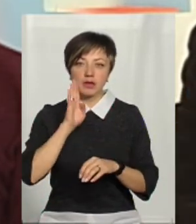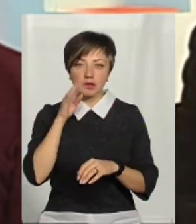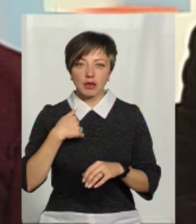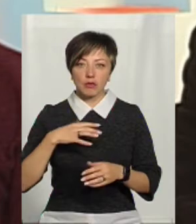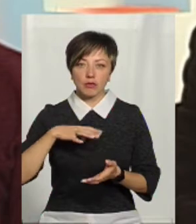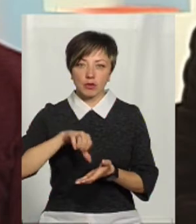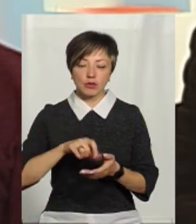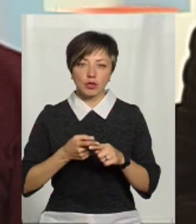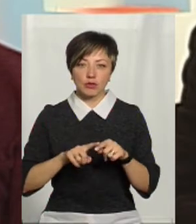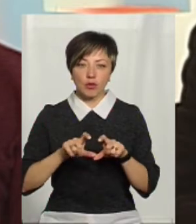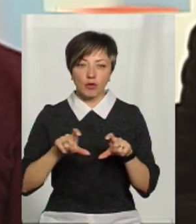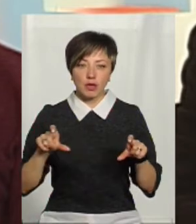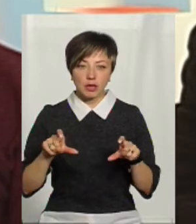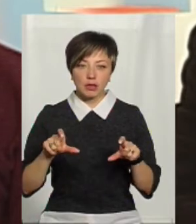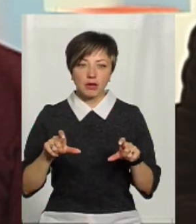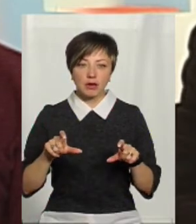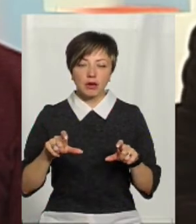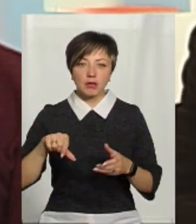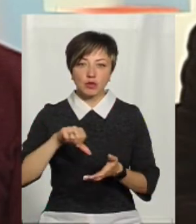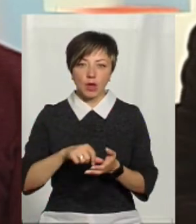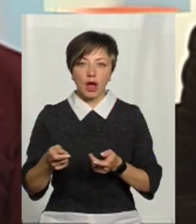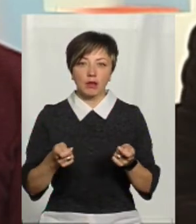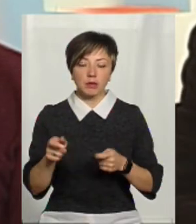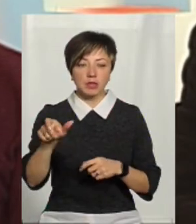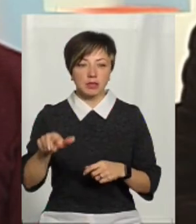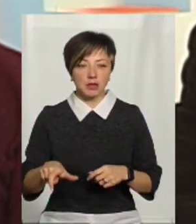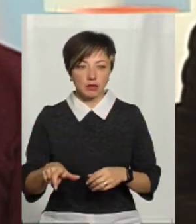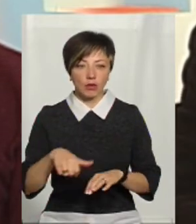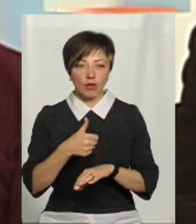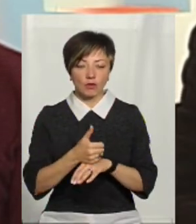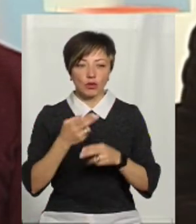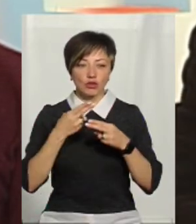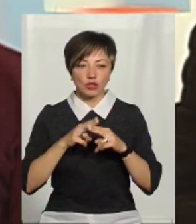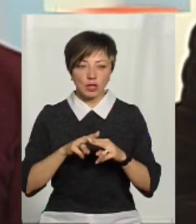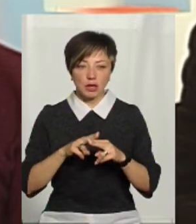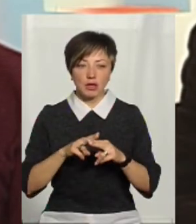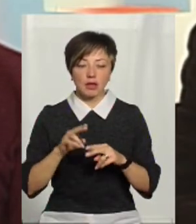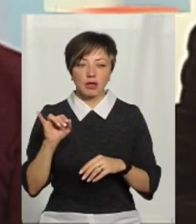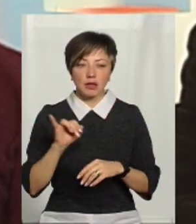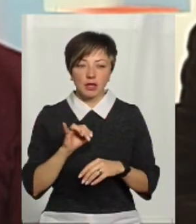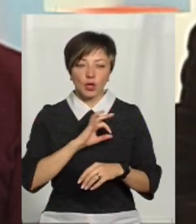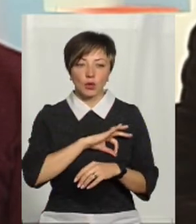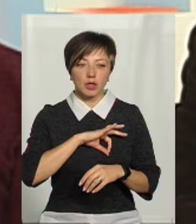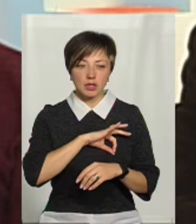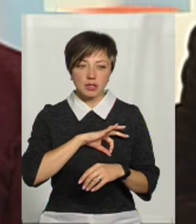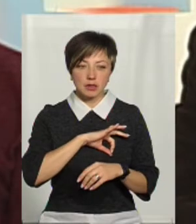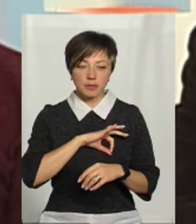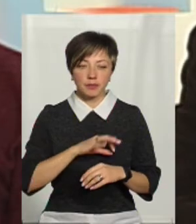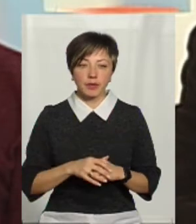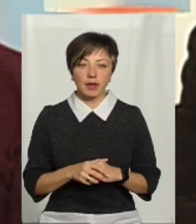ранку я був присутній на цьому об'єкті в присутності адміністратора, головного інженера і юриста